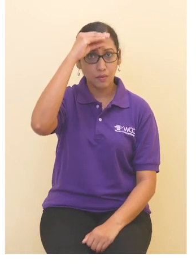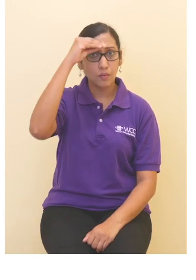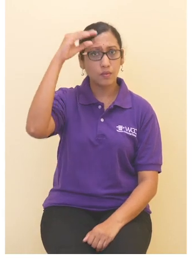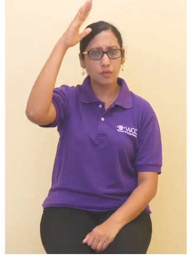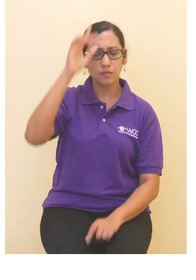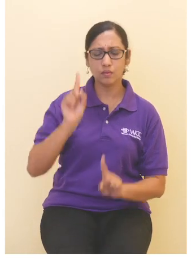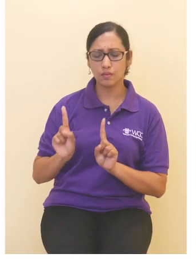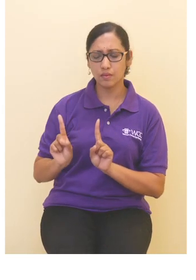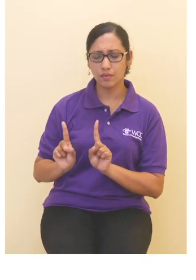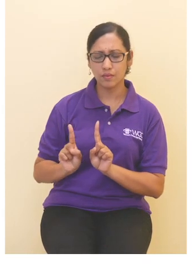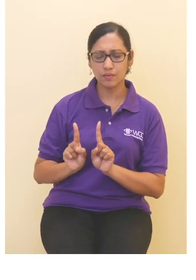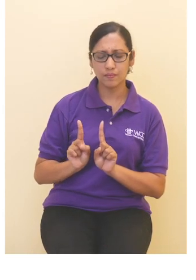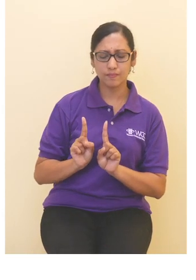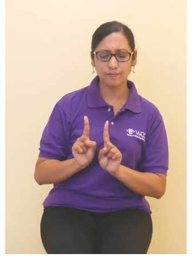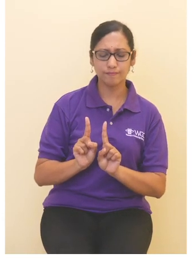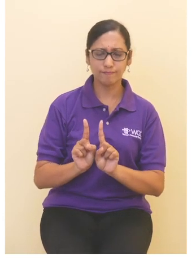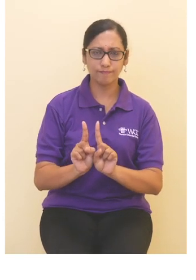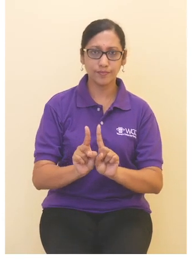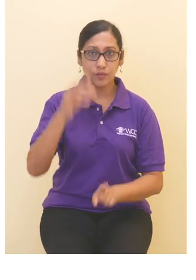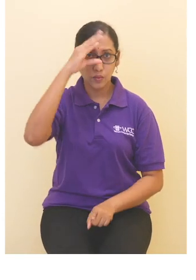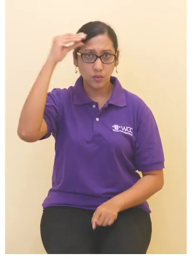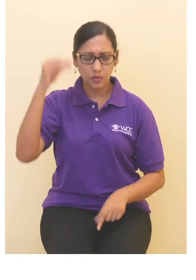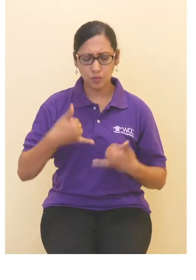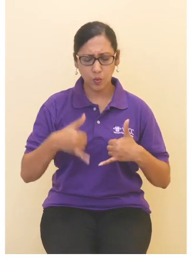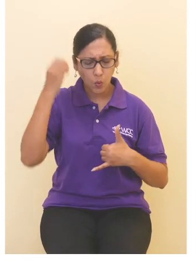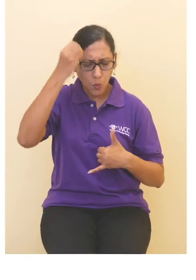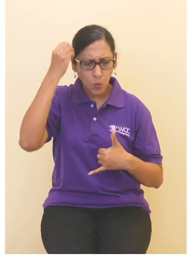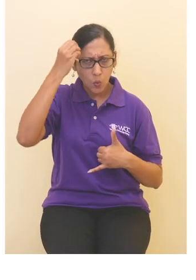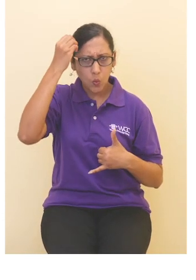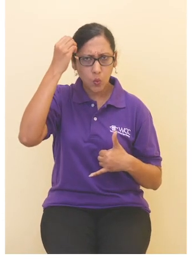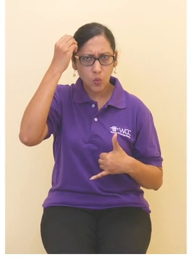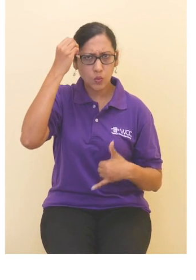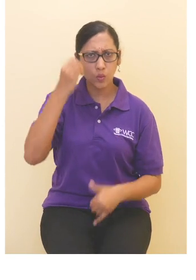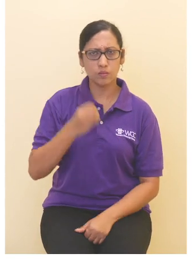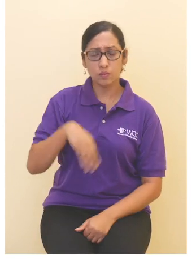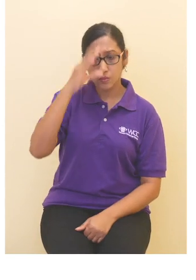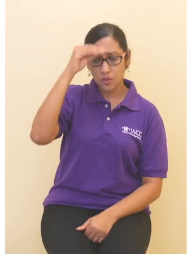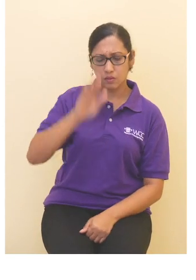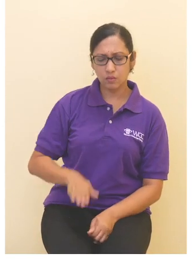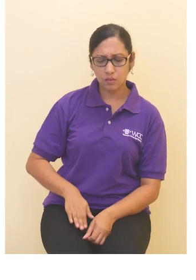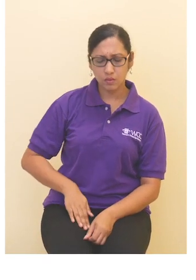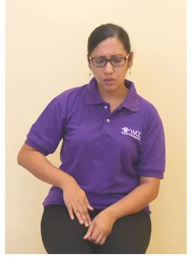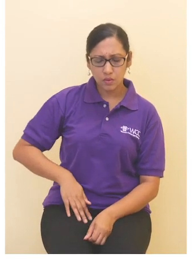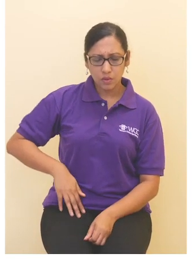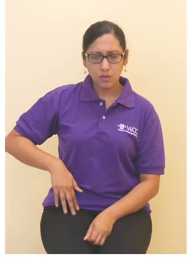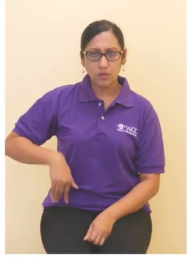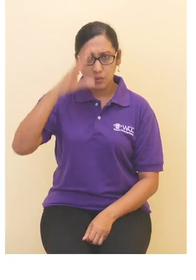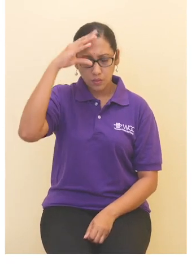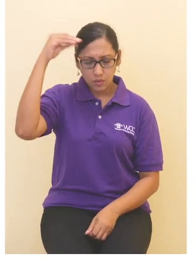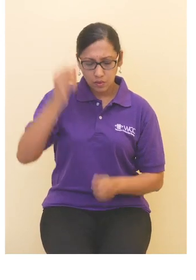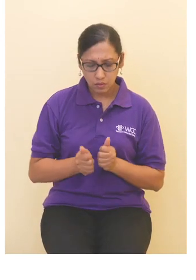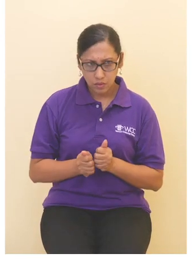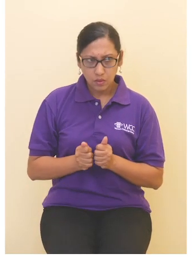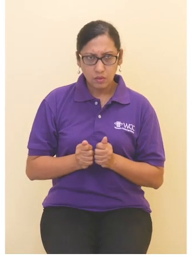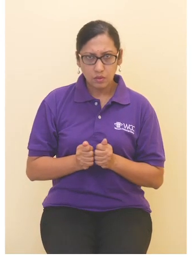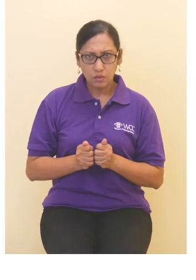Suatu hari, semasa Yusri sedang bermain game, Hakim bersandar kepada Yusri dan meraba-raba kepada Yusri.